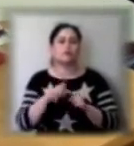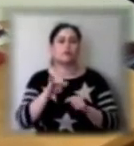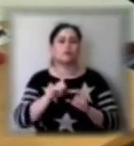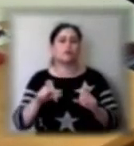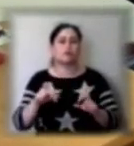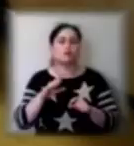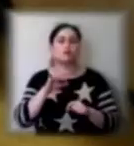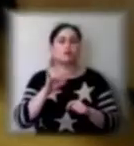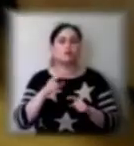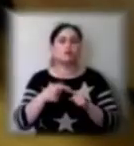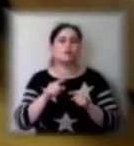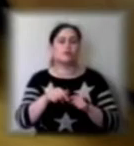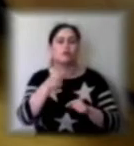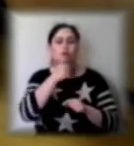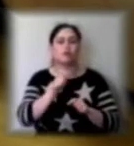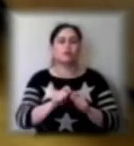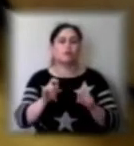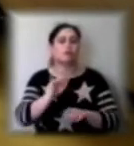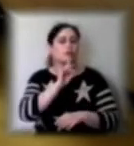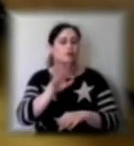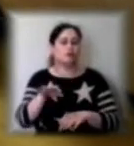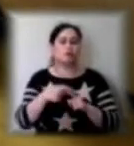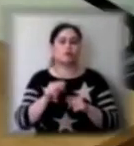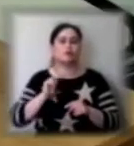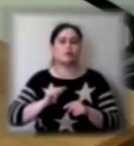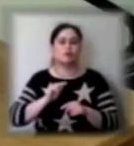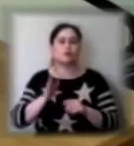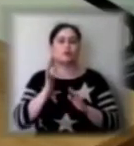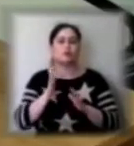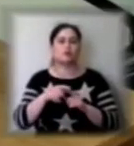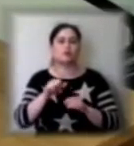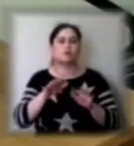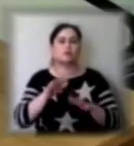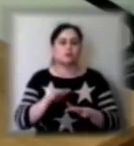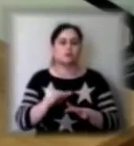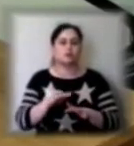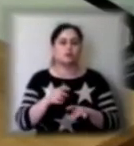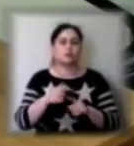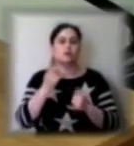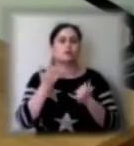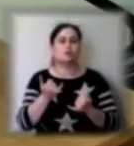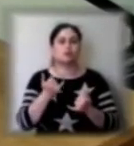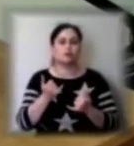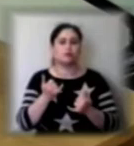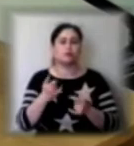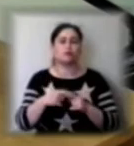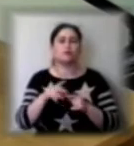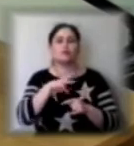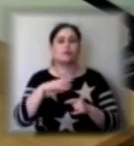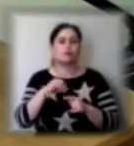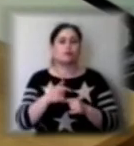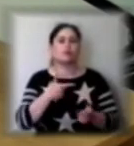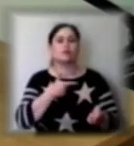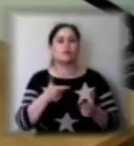відкриватися не будуть, працюватимуть тільки міські. На сьогодні ми готові в той